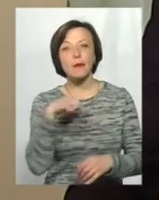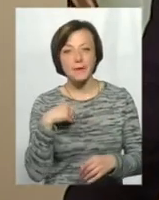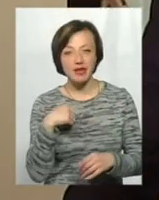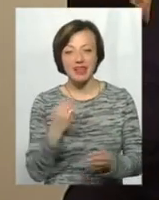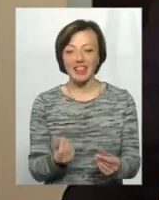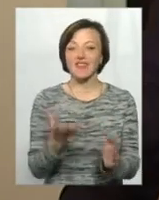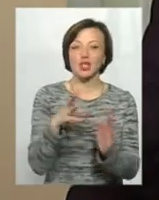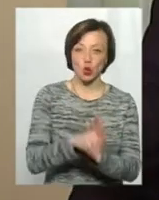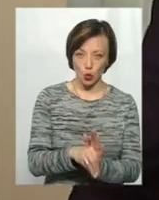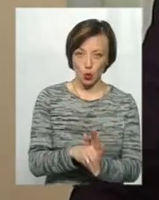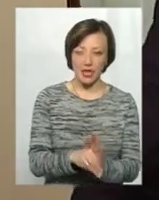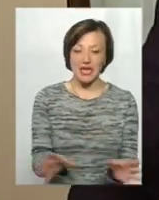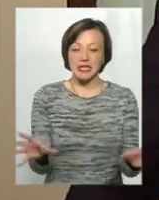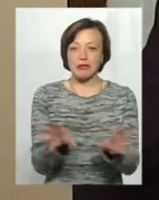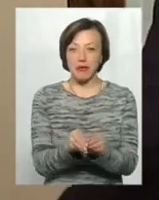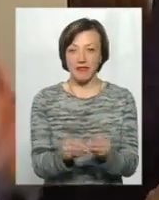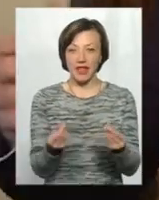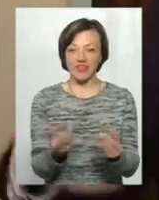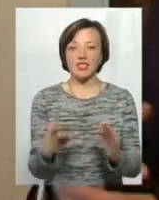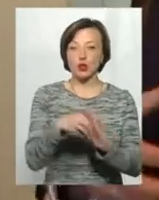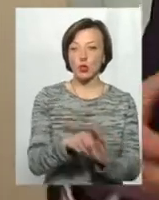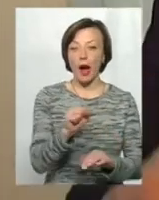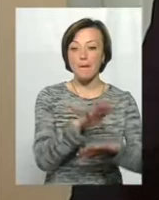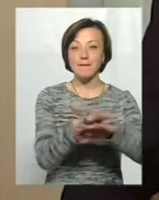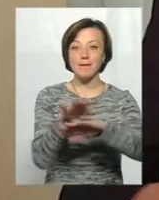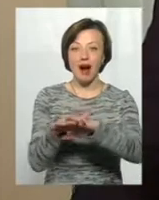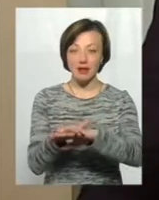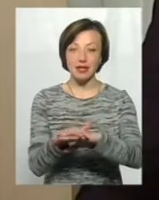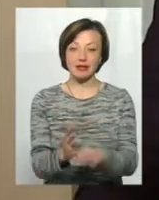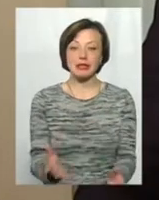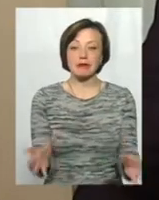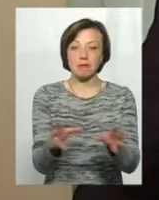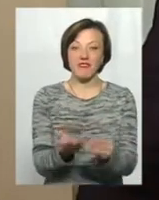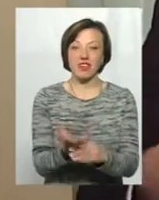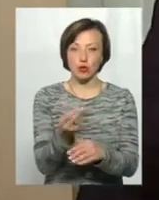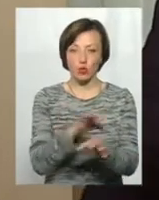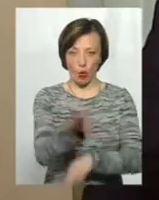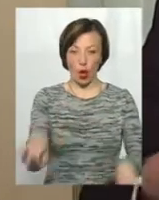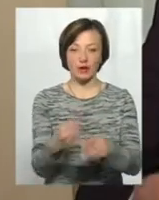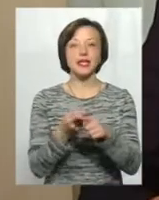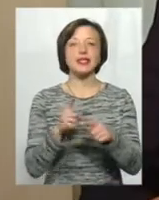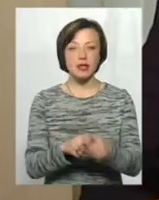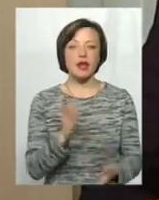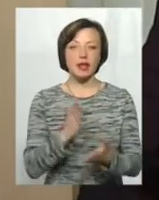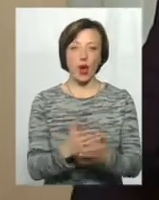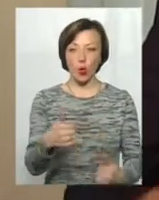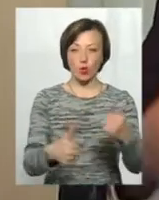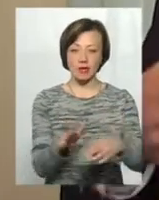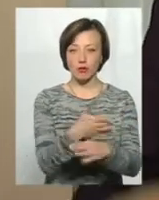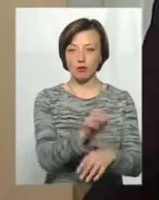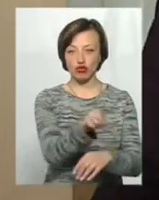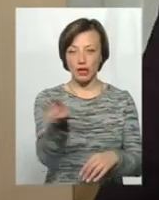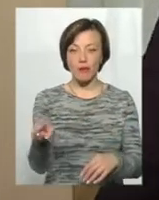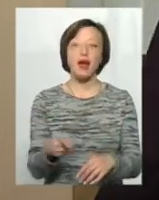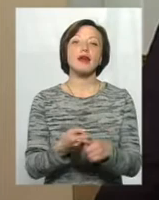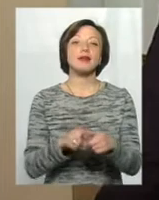інвестують, співінвестують, а банки заходять і співфінансують ці проєкти. І це вже є конкуренція між ними, і це вже